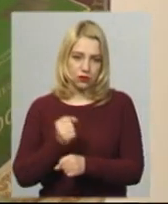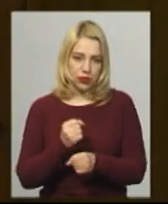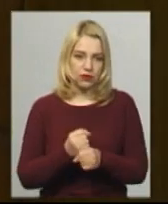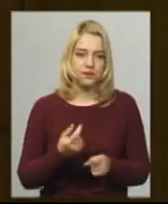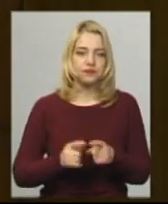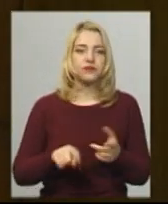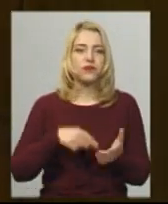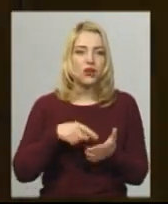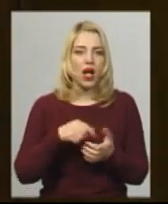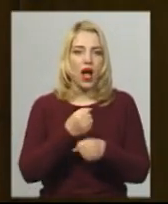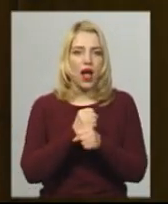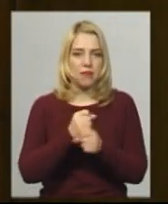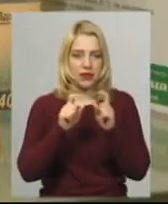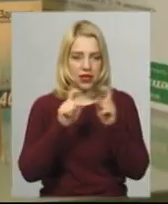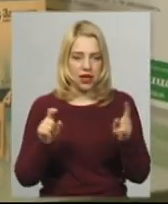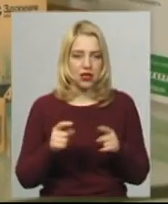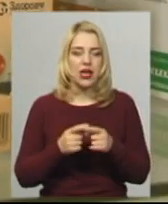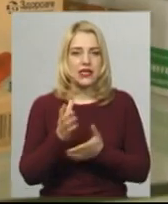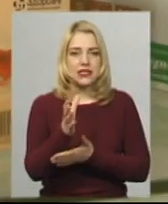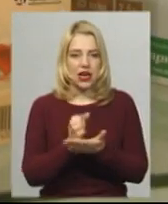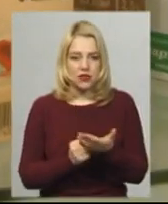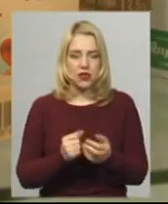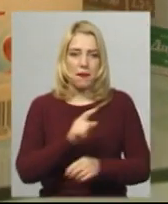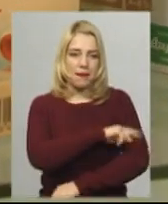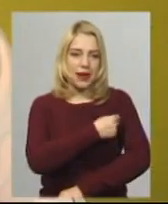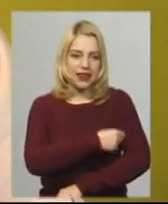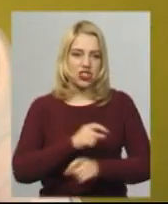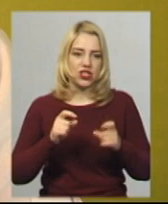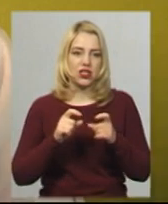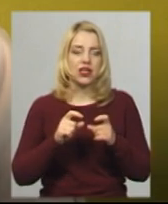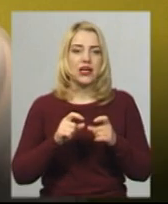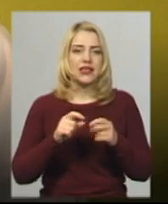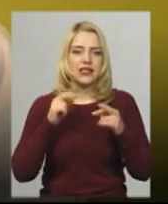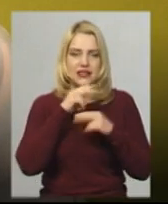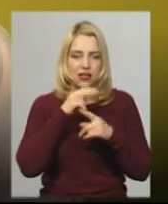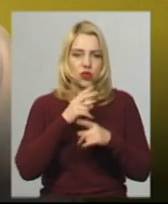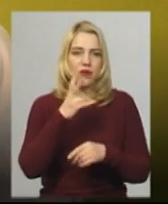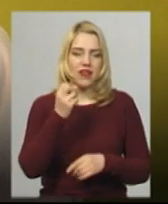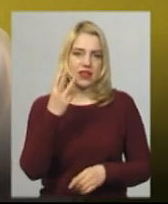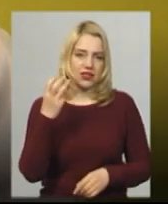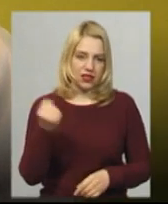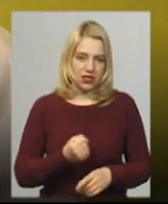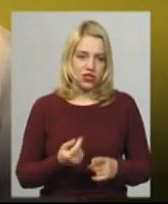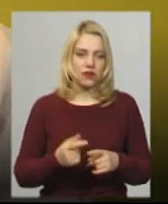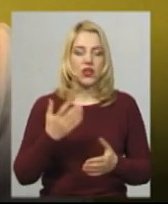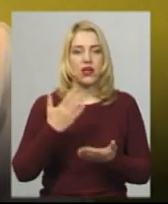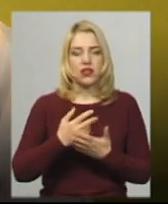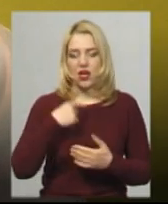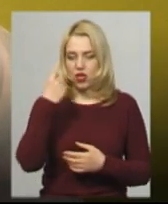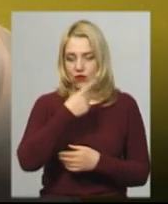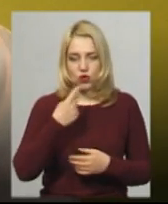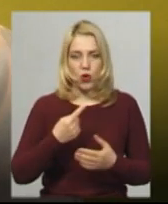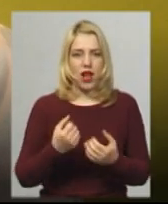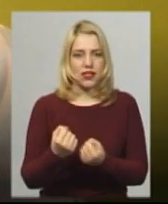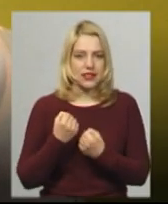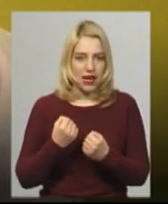у комунальній аптеці зарезервовано на потреби центру медичних засобів ще на три тижні. Ми оснащені і засобами індивідуального захисту, тобто